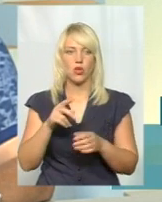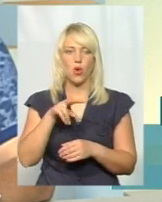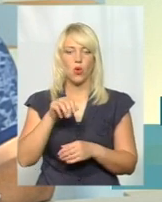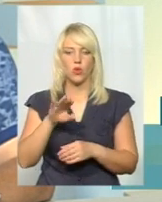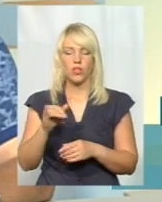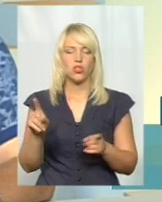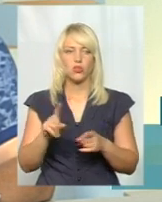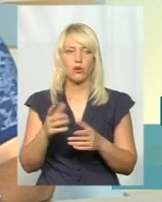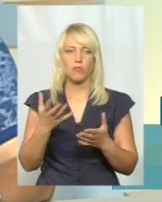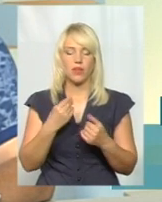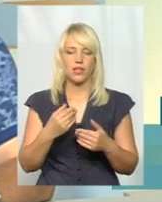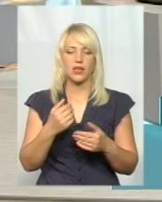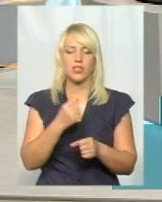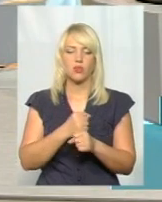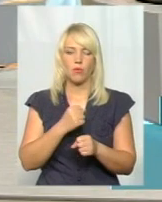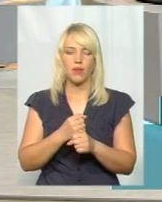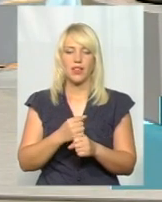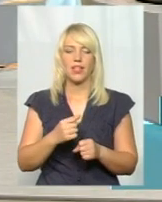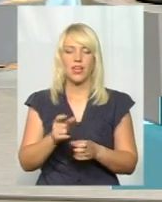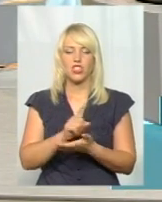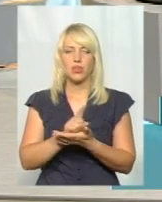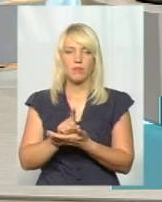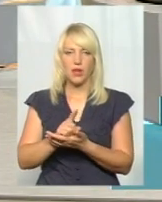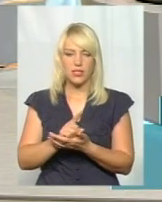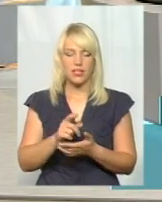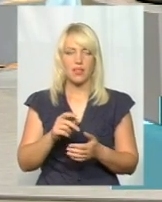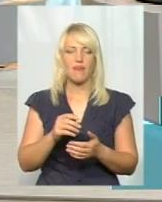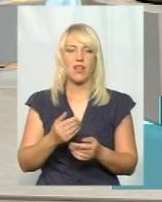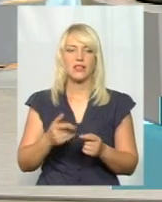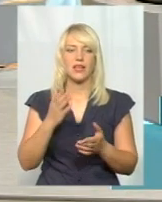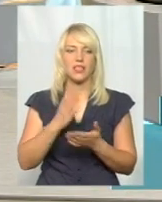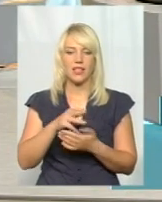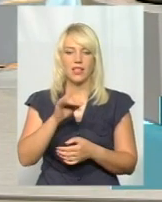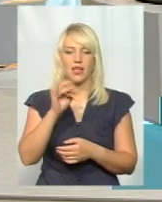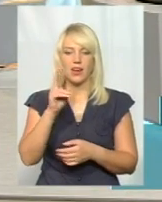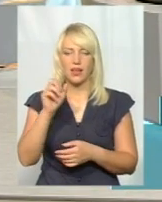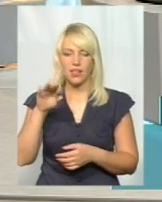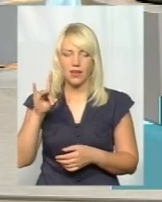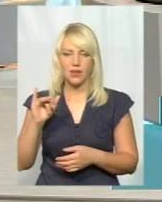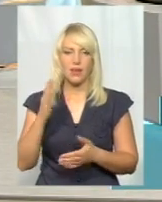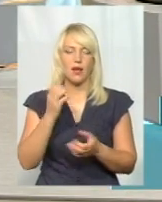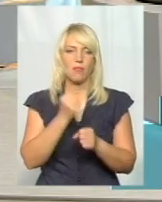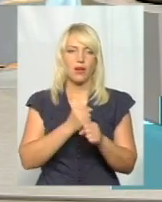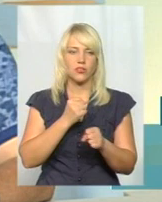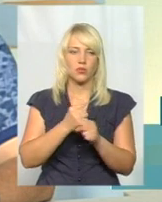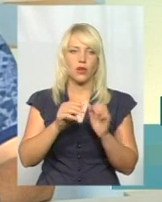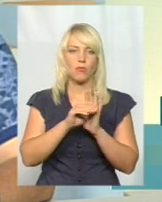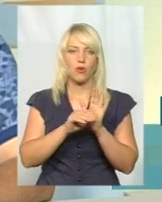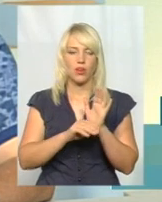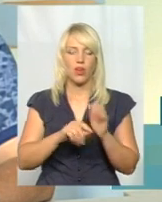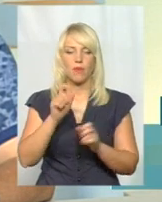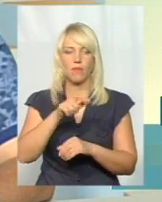налагодили GPS-навігацію, в кожному транспортному засобі стоять трекери, працює програма, мешканці можуть